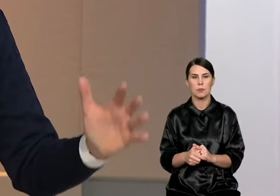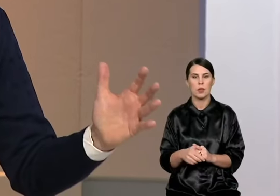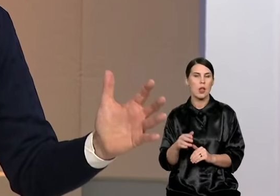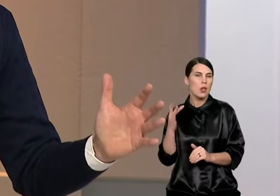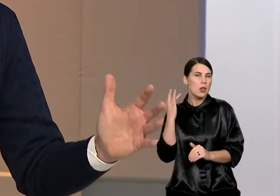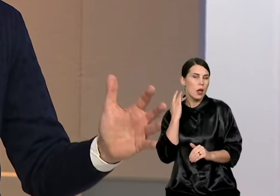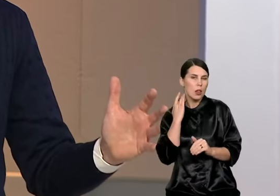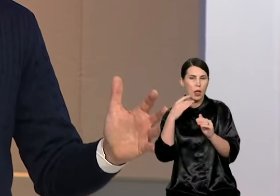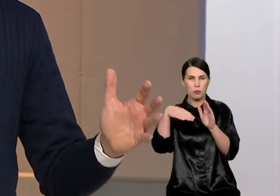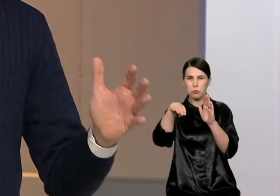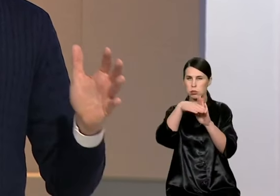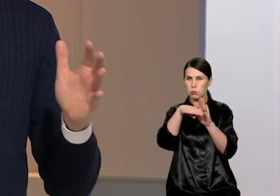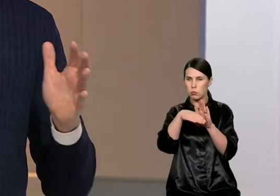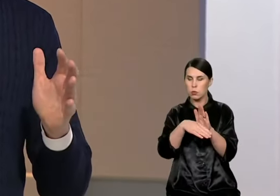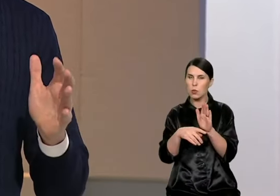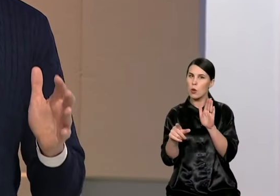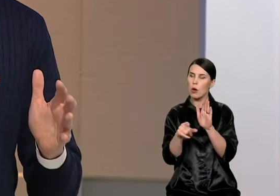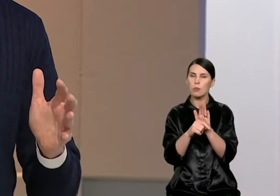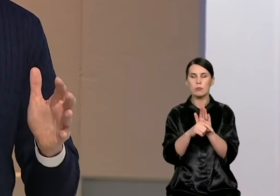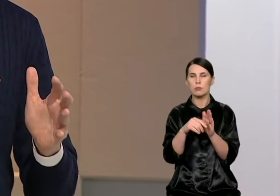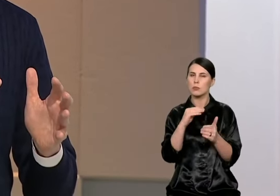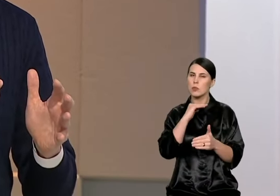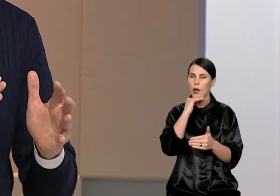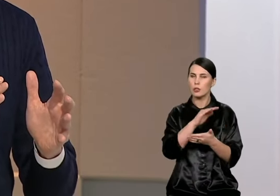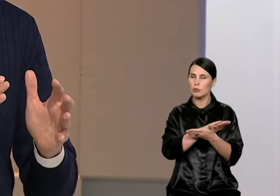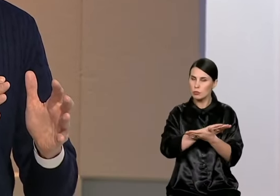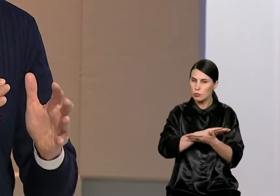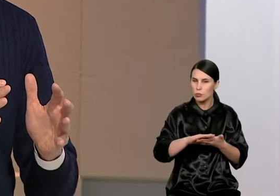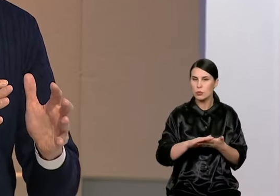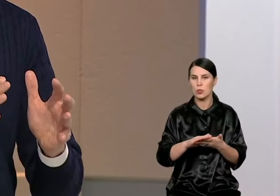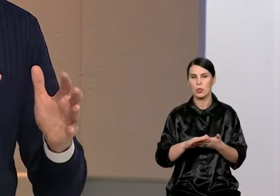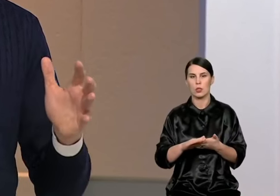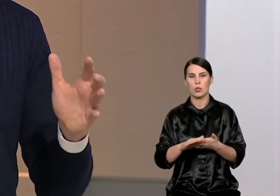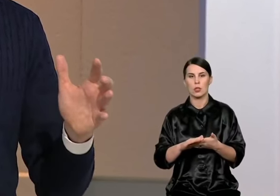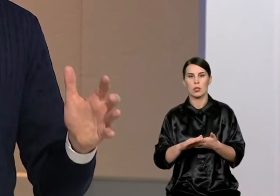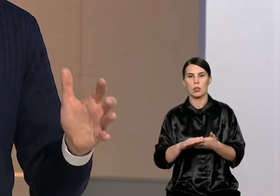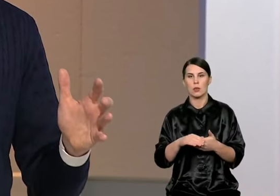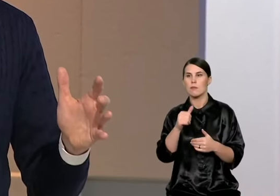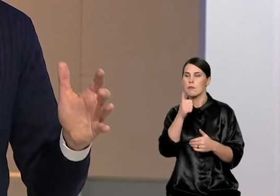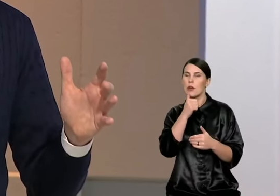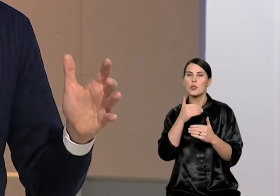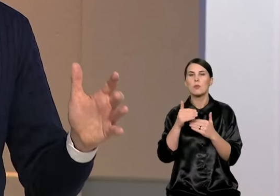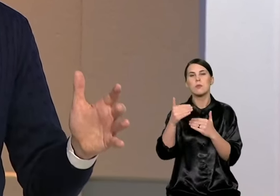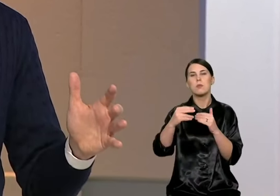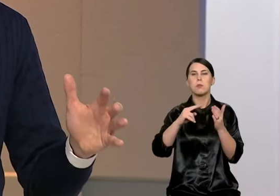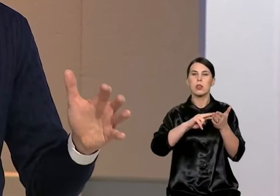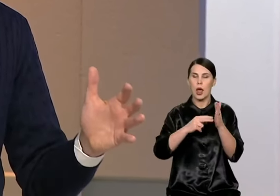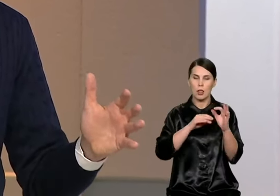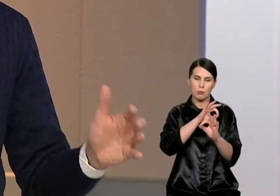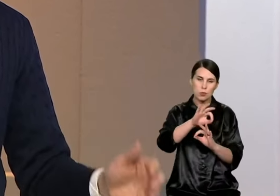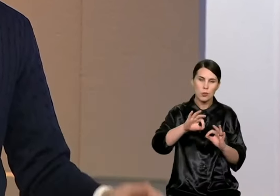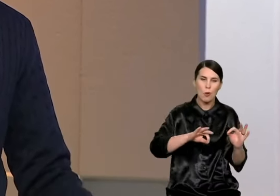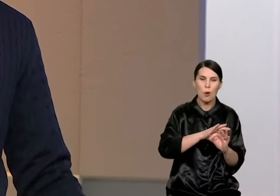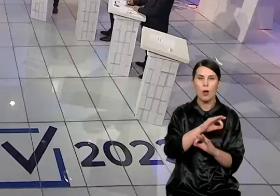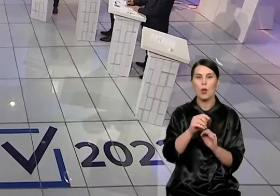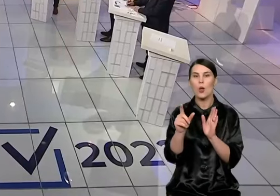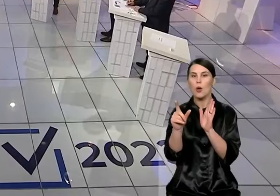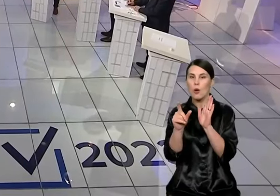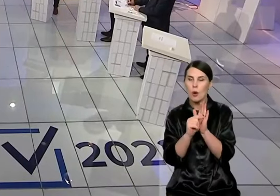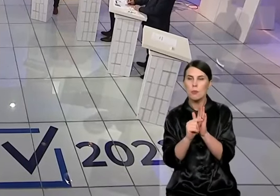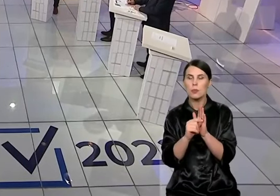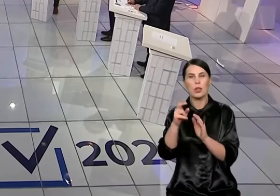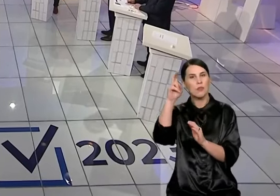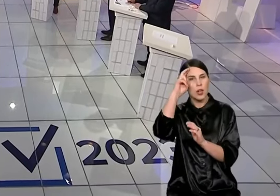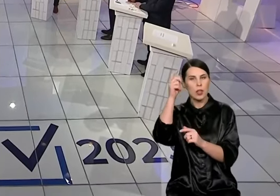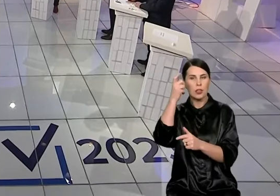visitojom. Kai vysto kvartalus automatiškai privalėtų numatyti darželius valstybinius, taip jokie būtų